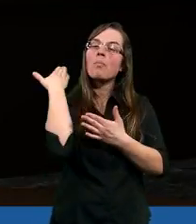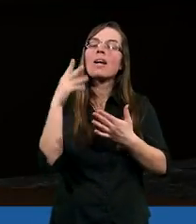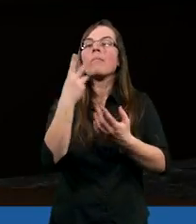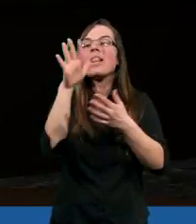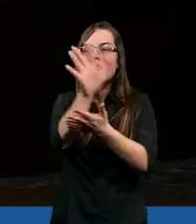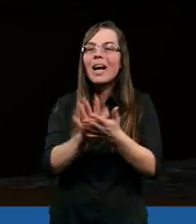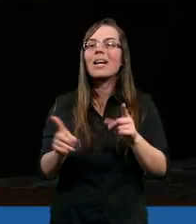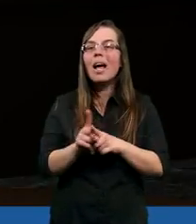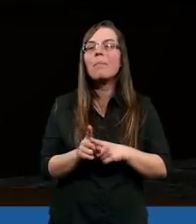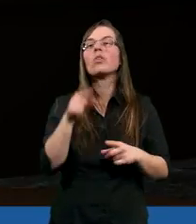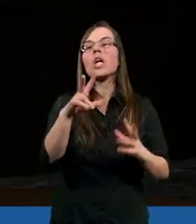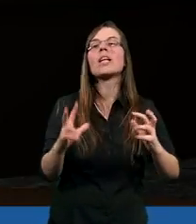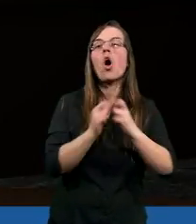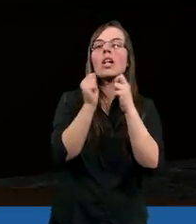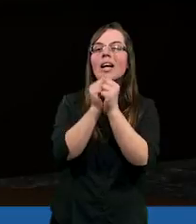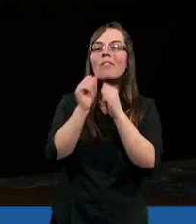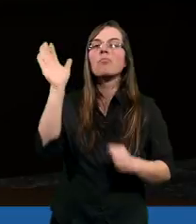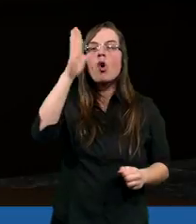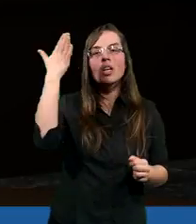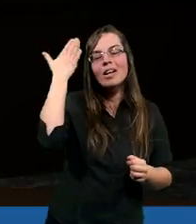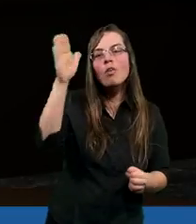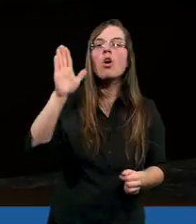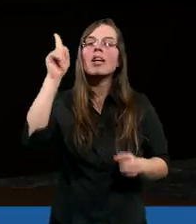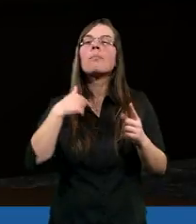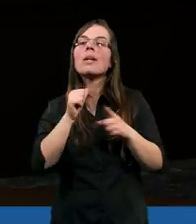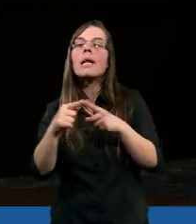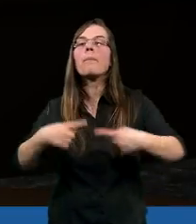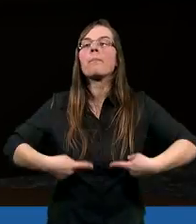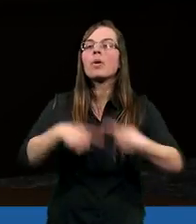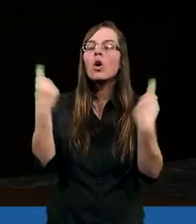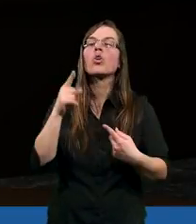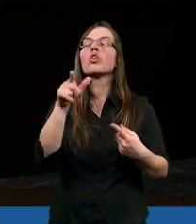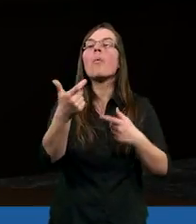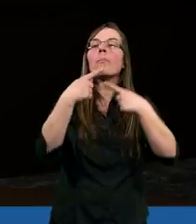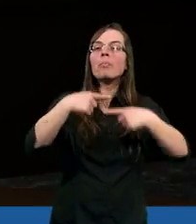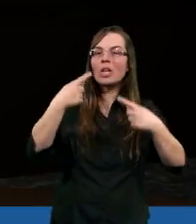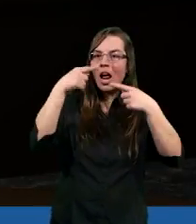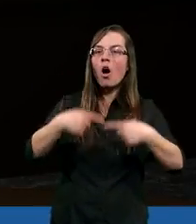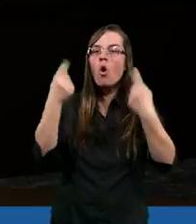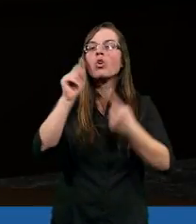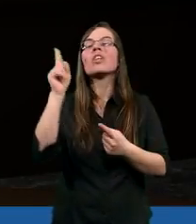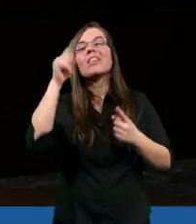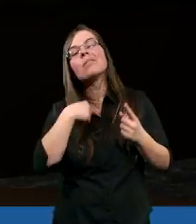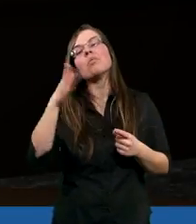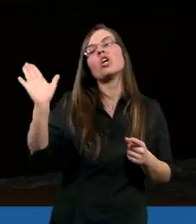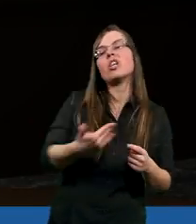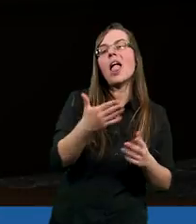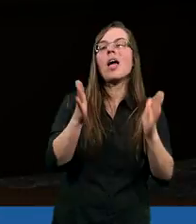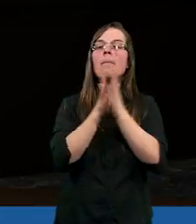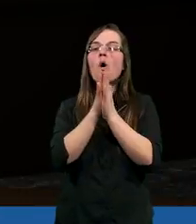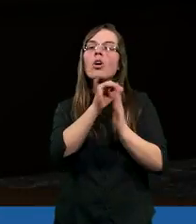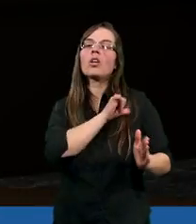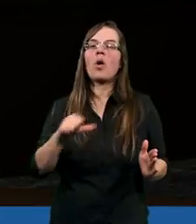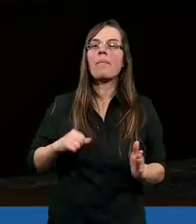tekstem. To jest odkrywanie Bożej woli. Ja czasami jestem przekonany i się przekonuję również, że się źle modliłem po